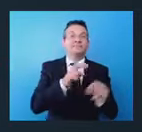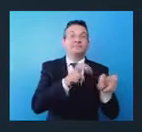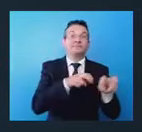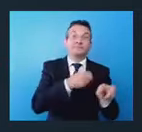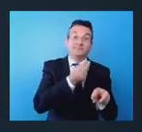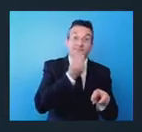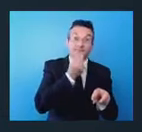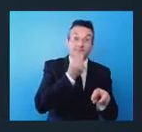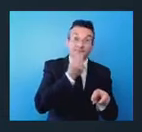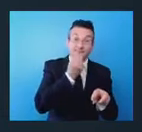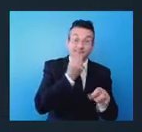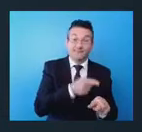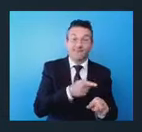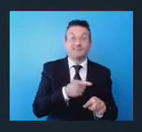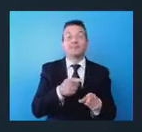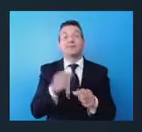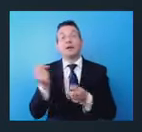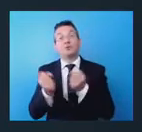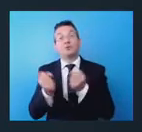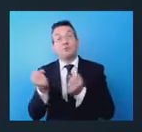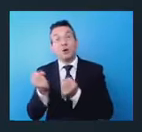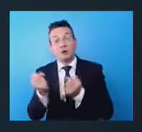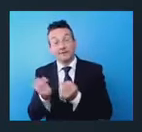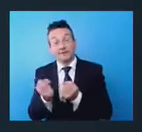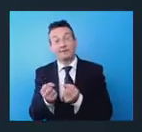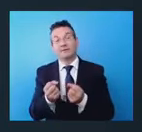'automotive e non solo.